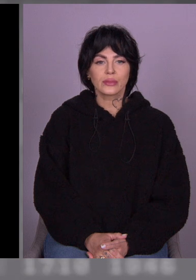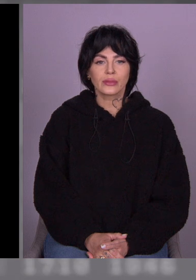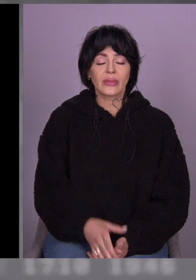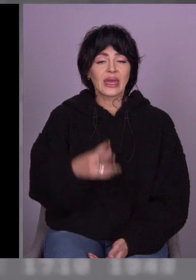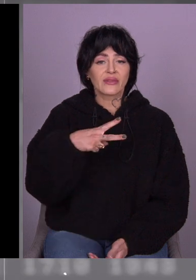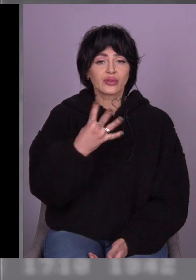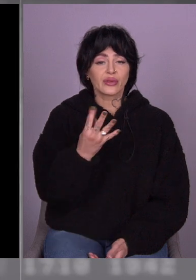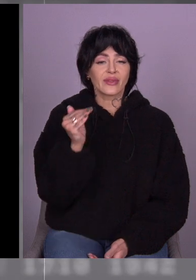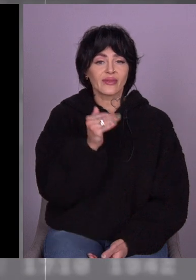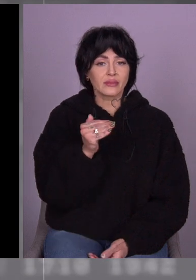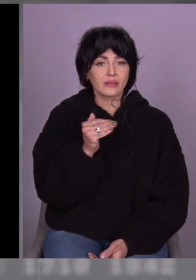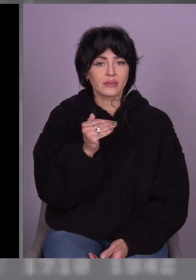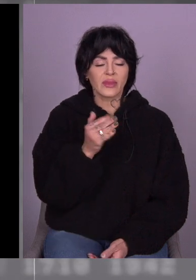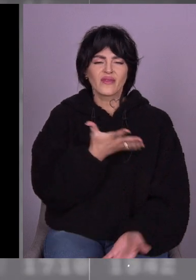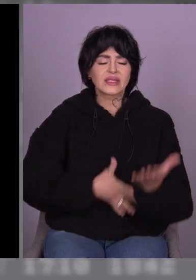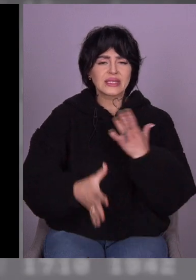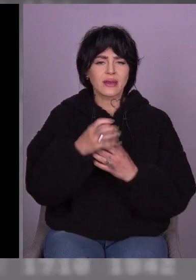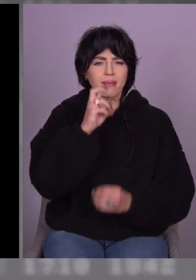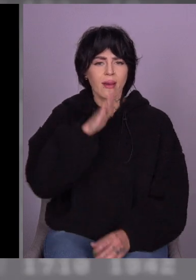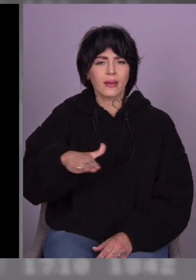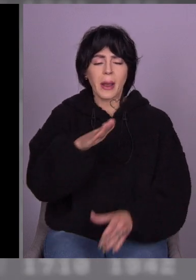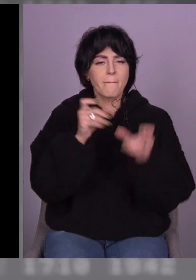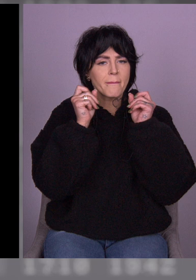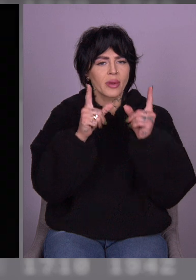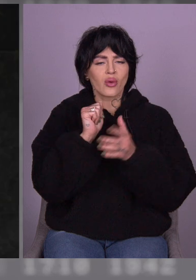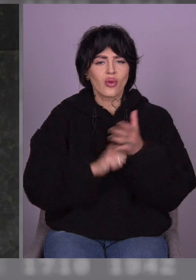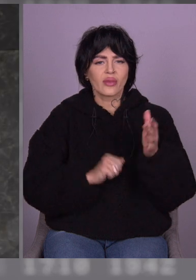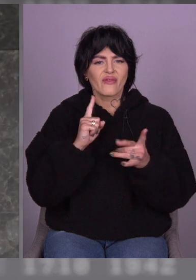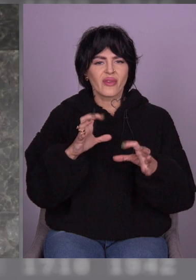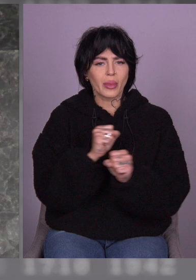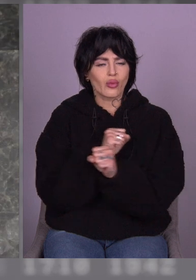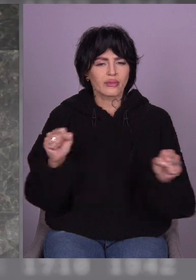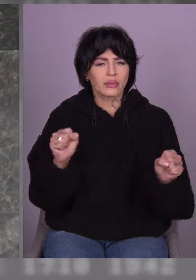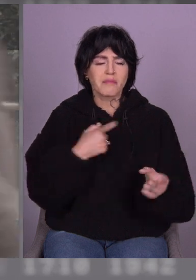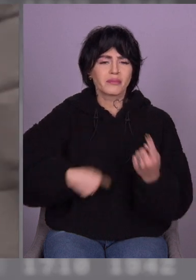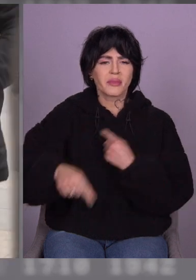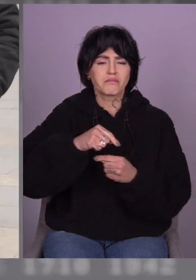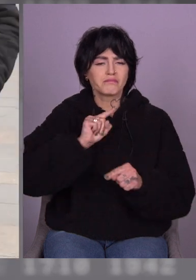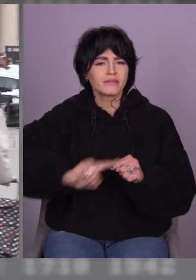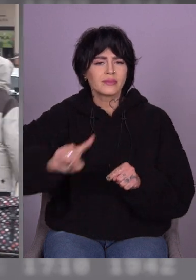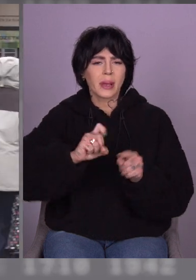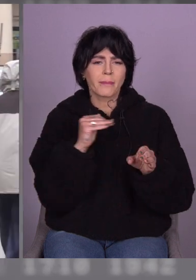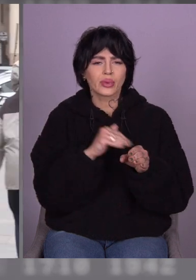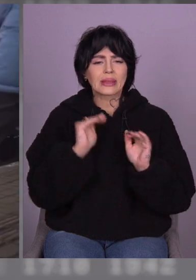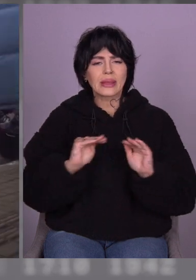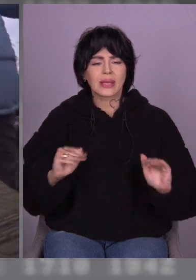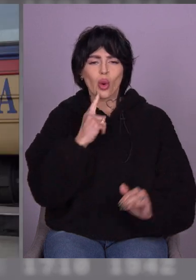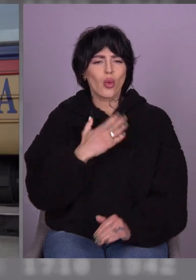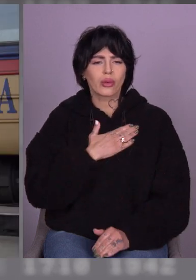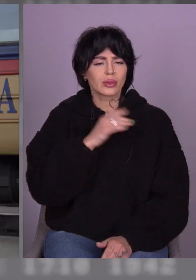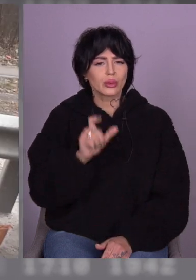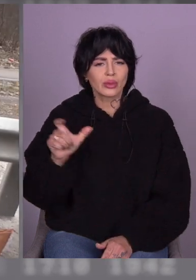24 лютого вся країна прокинулась від вибухів. Ми похабцем будили дітей та коханих,